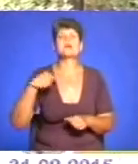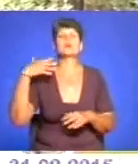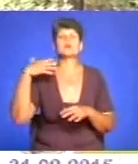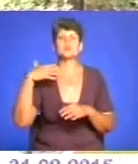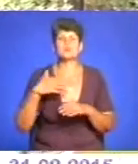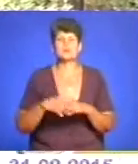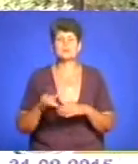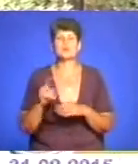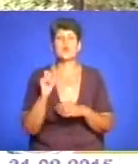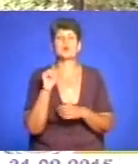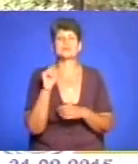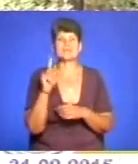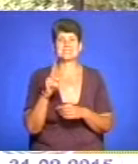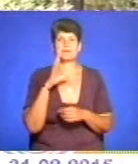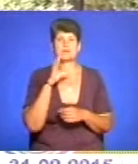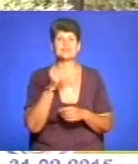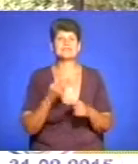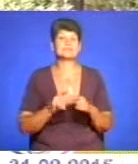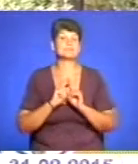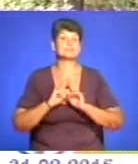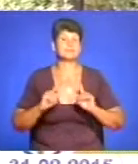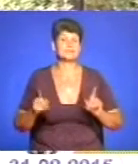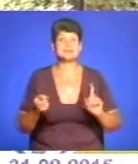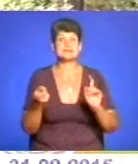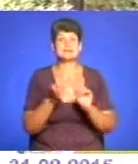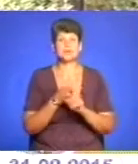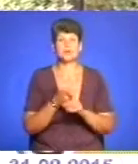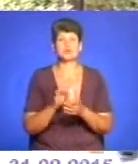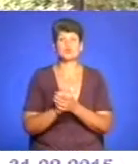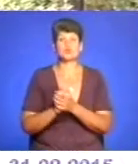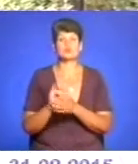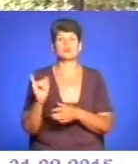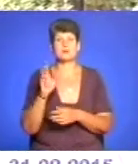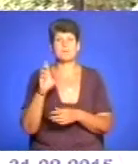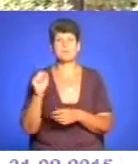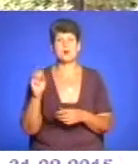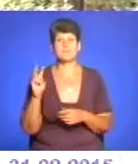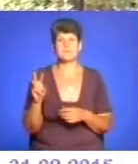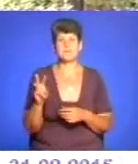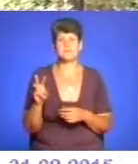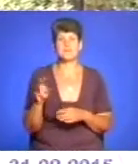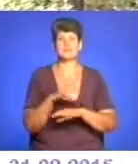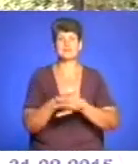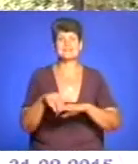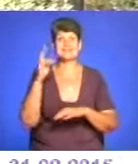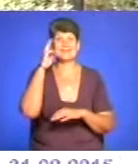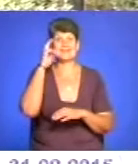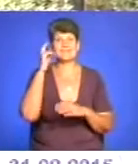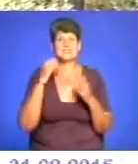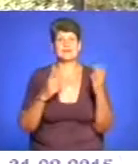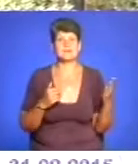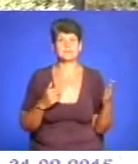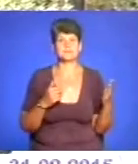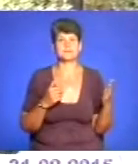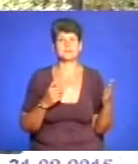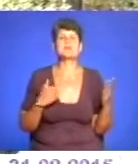маршрут є специфічний. маршрут, який з'єднує дружбу з БАМом, безпосередньо з вулицею Київська. І